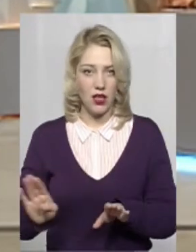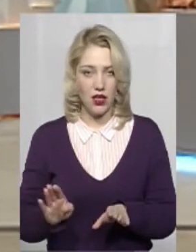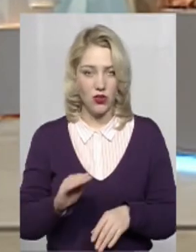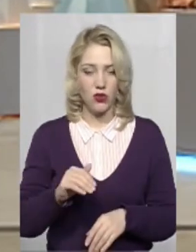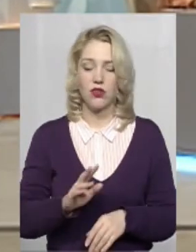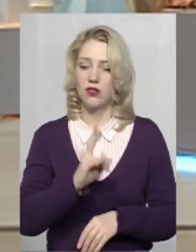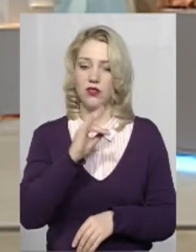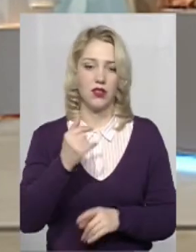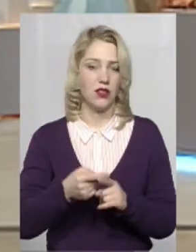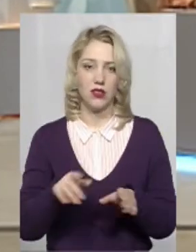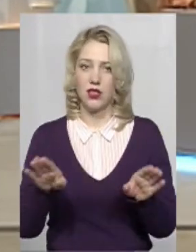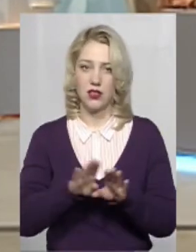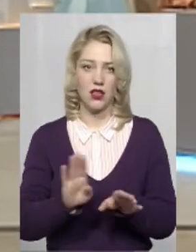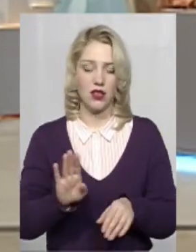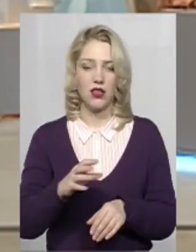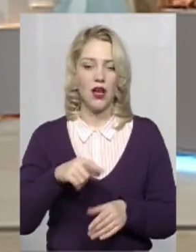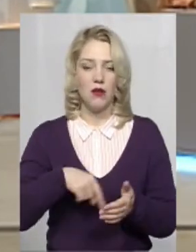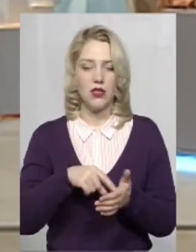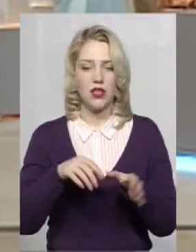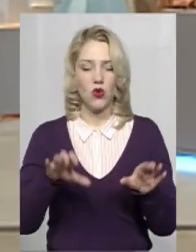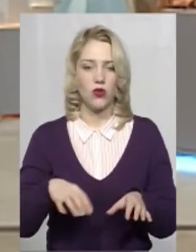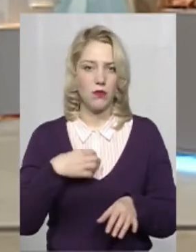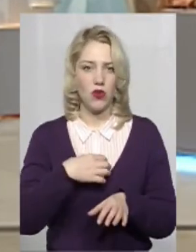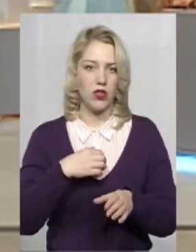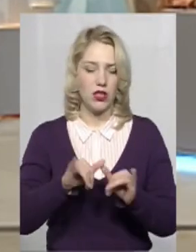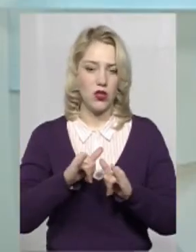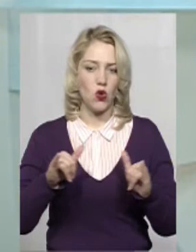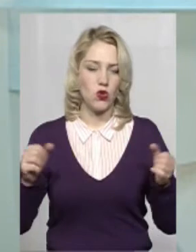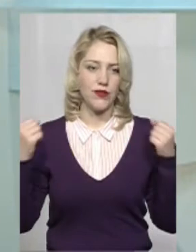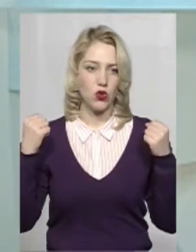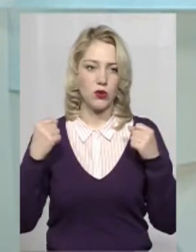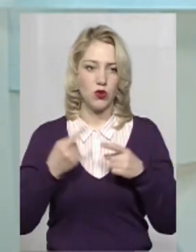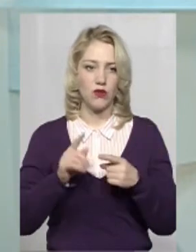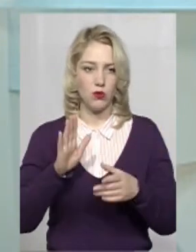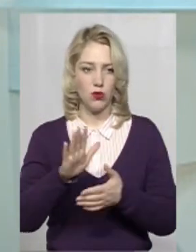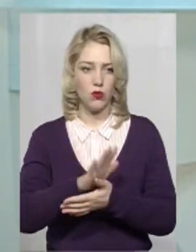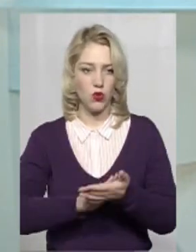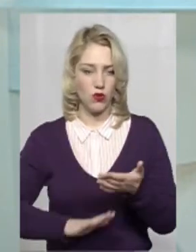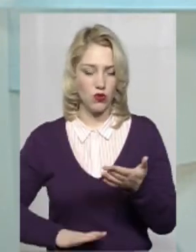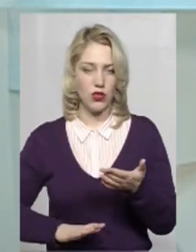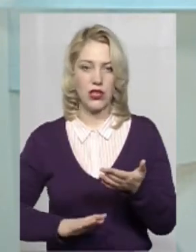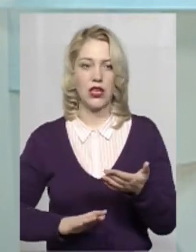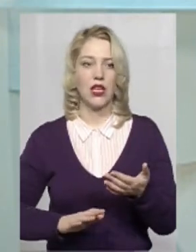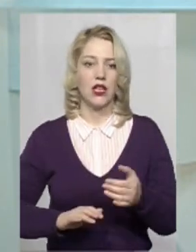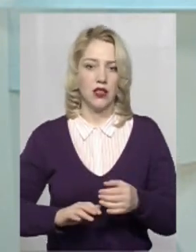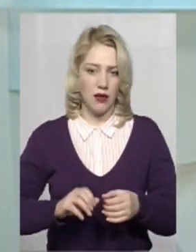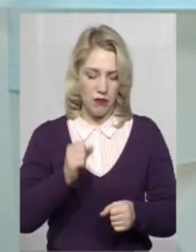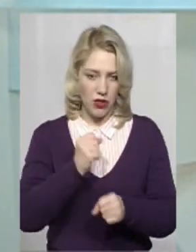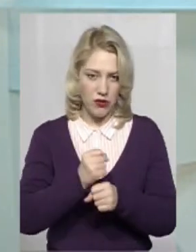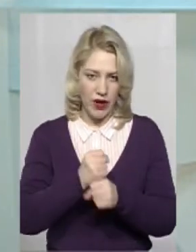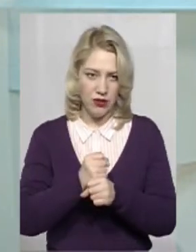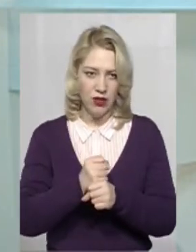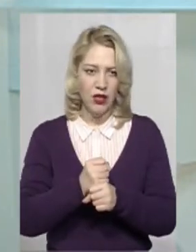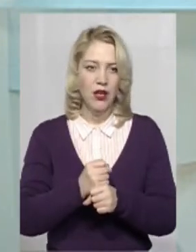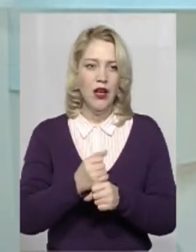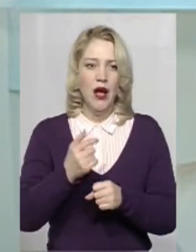що ми ставимо, міський голова ставить за пріоритет розвиток спорту. І молодіжні політики, звичайно, що вони будуть продовжувати працювати.